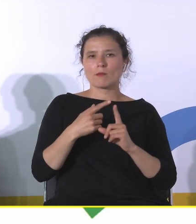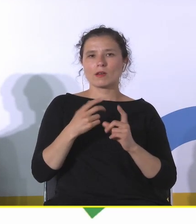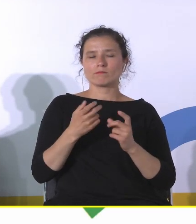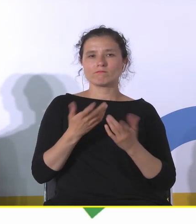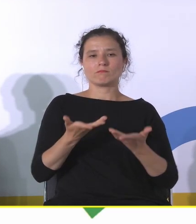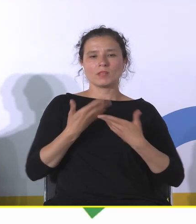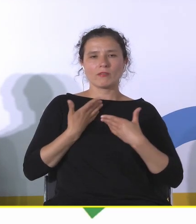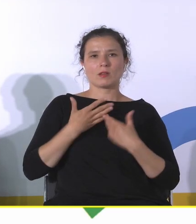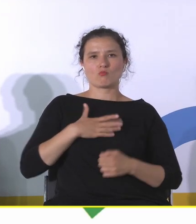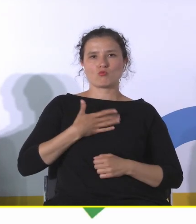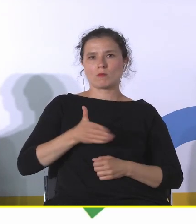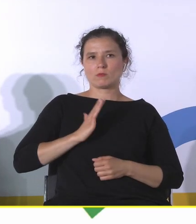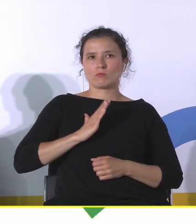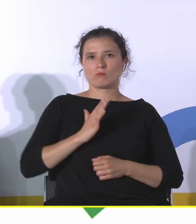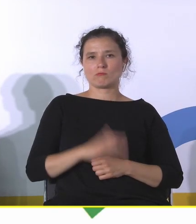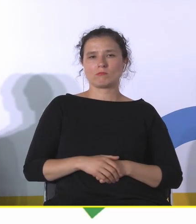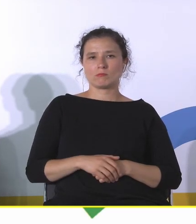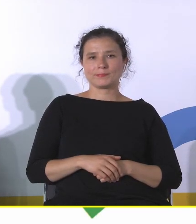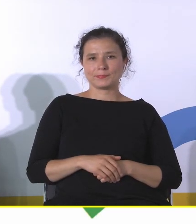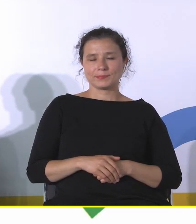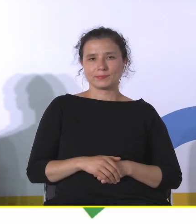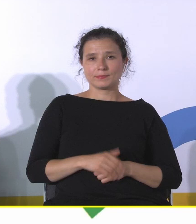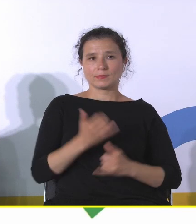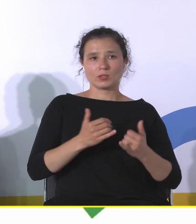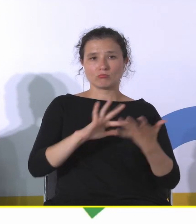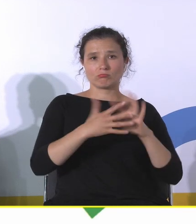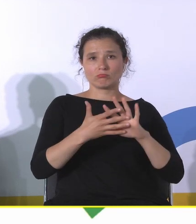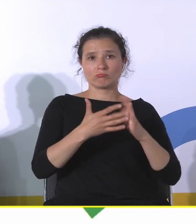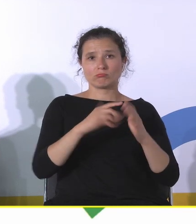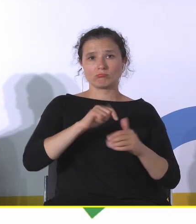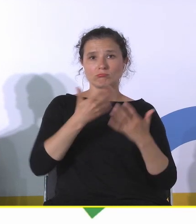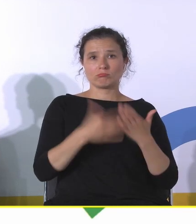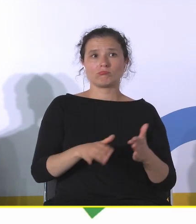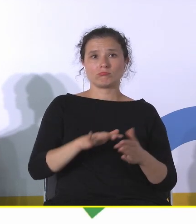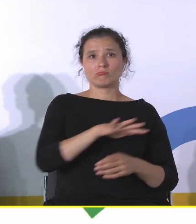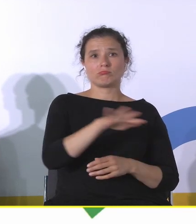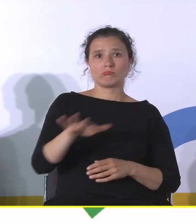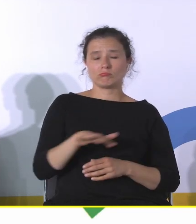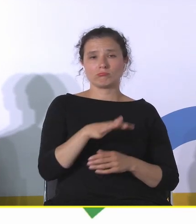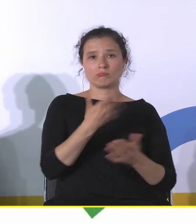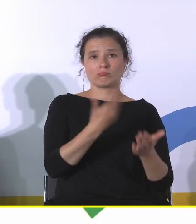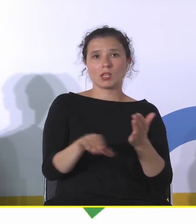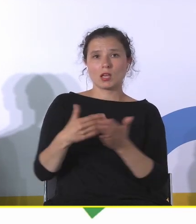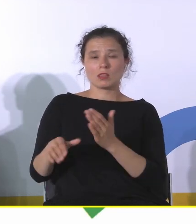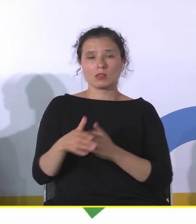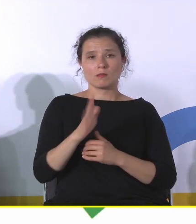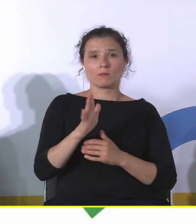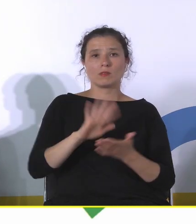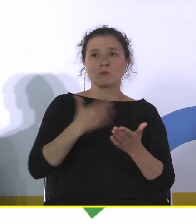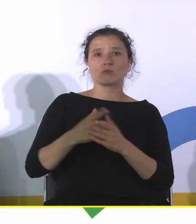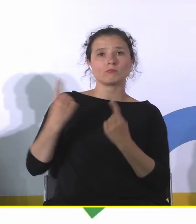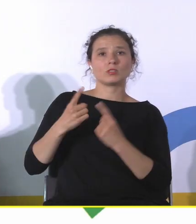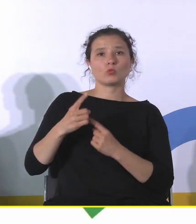utrata właśnie tego materialnego otoczenia, jak w przypadku właśnie wojny w Ukrainie.